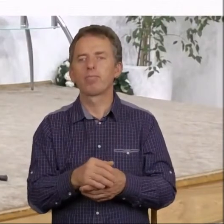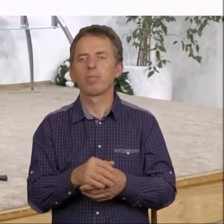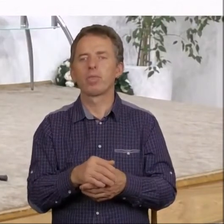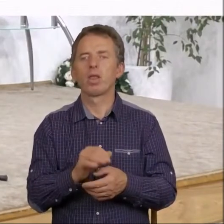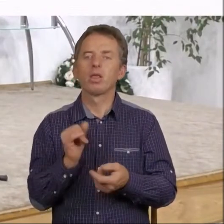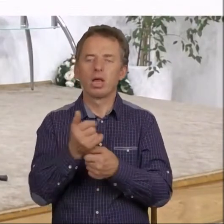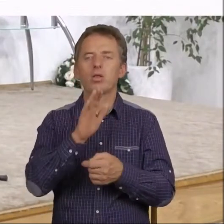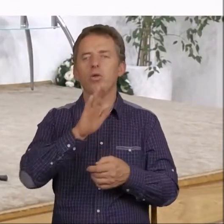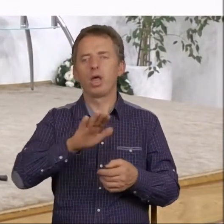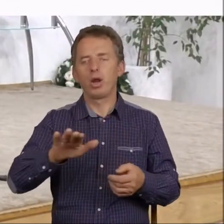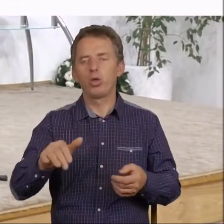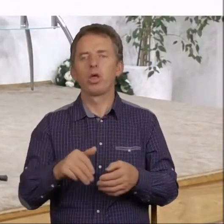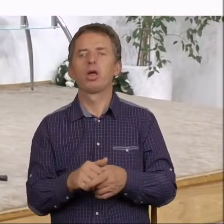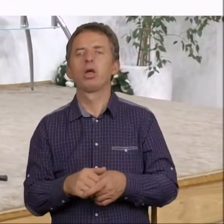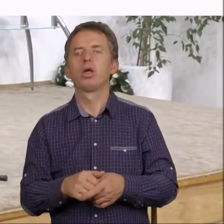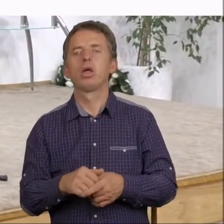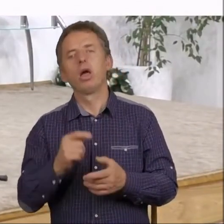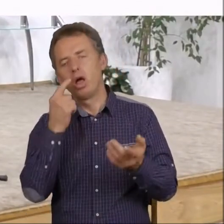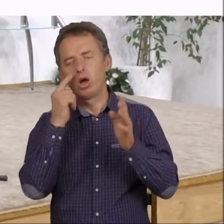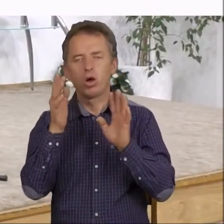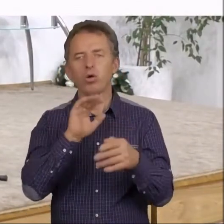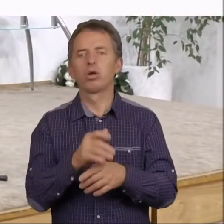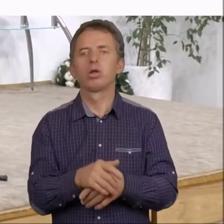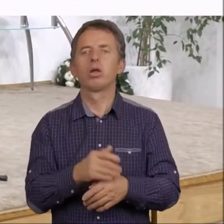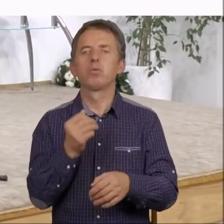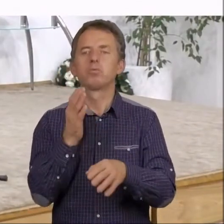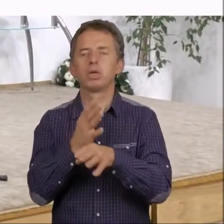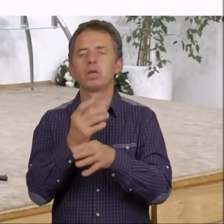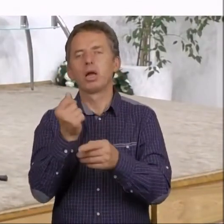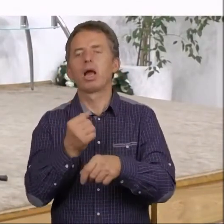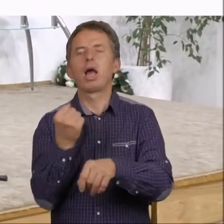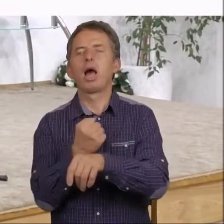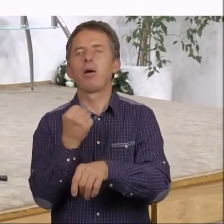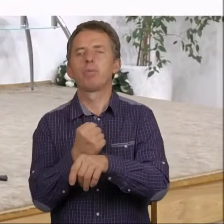Cetnarowy, to około 50 kilo kamyczek każdy.